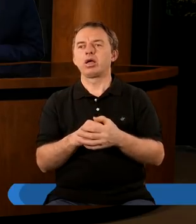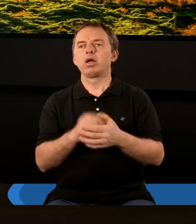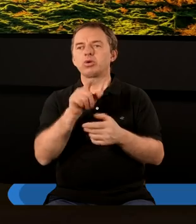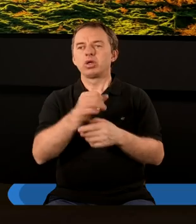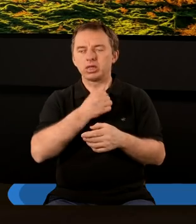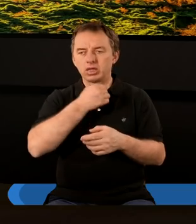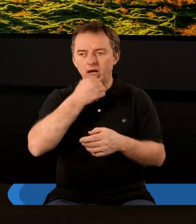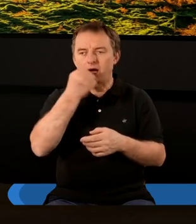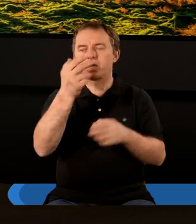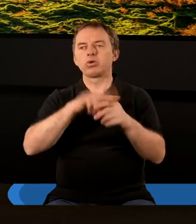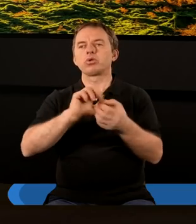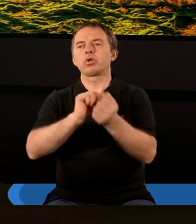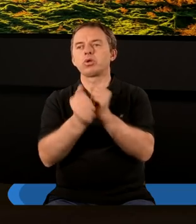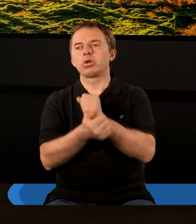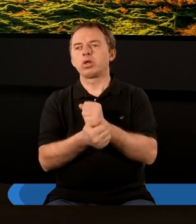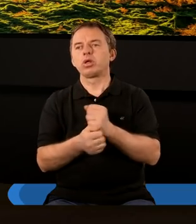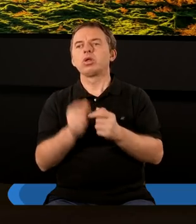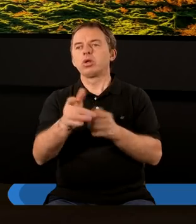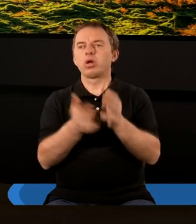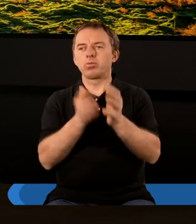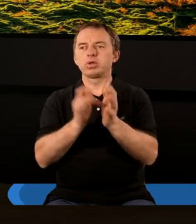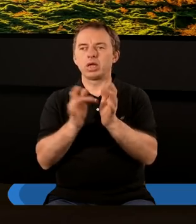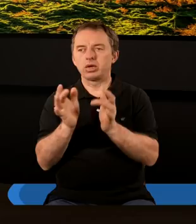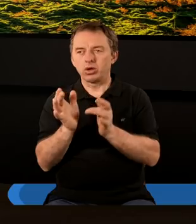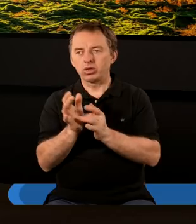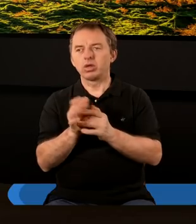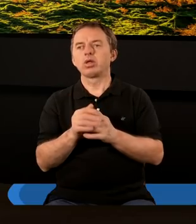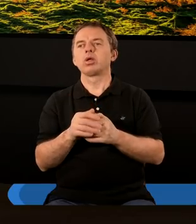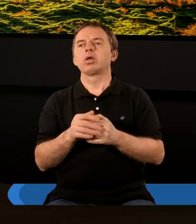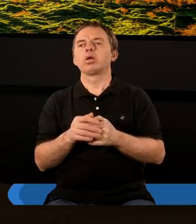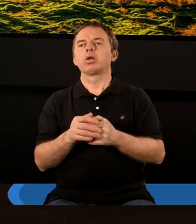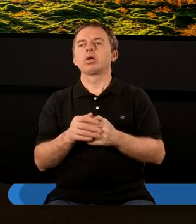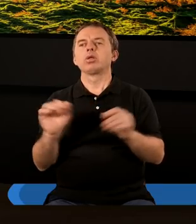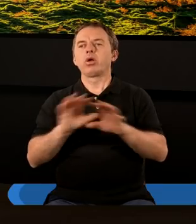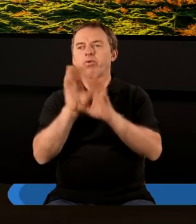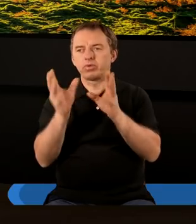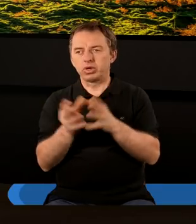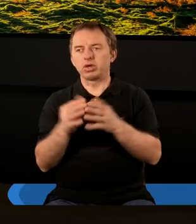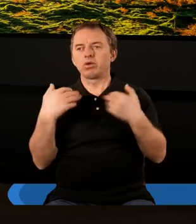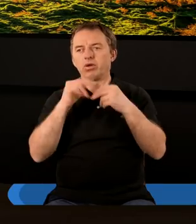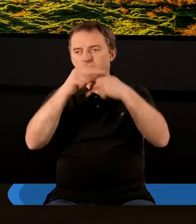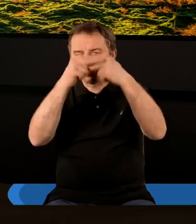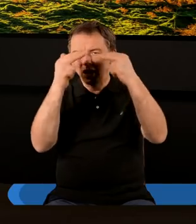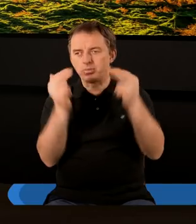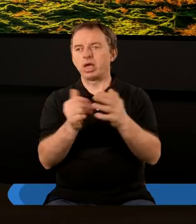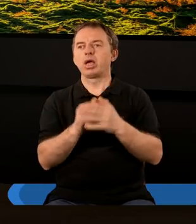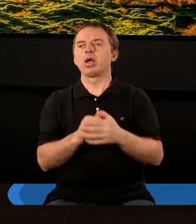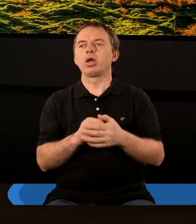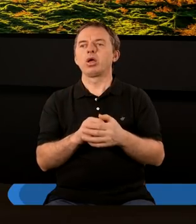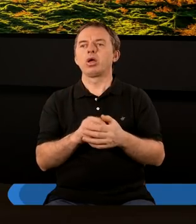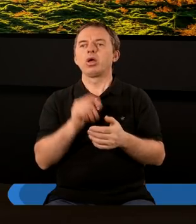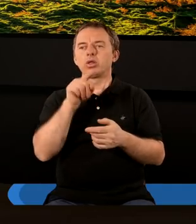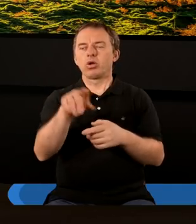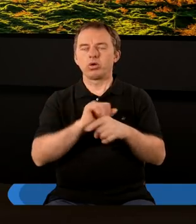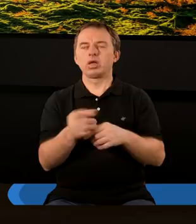Ci starcy, którzy tam są, prawda? To, co robi Jezus Chrystus, robi to na ziemi, co to wszystkim, co robi teraz w niebie, prawda? I